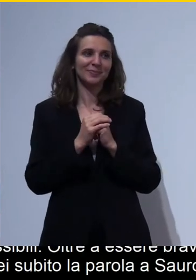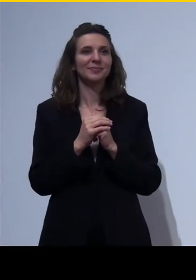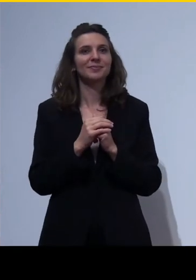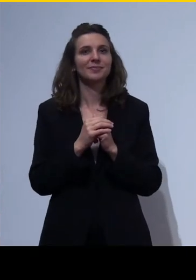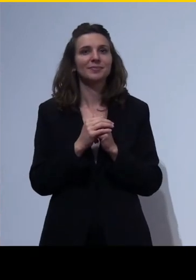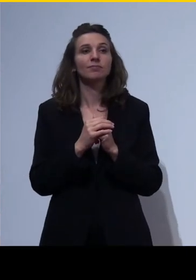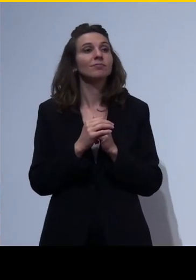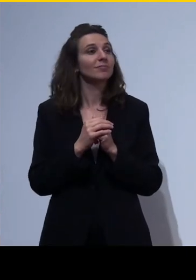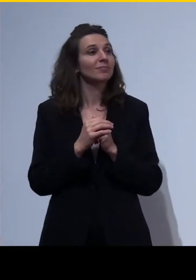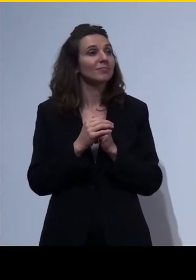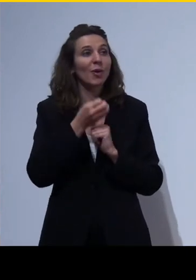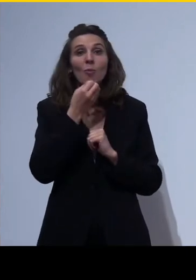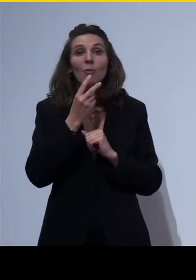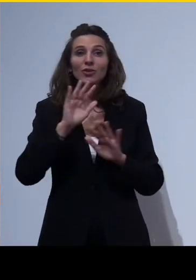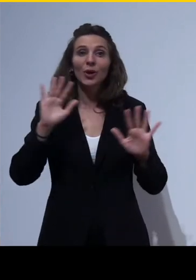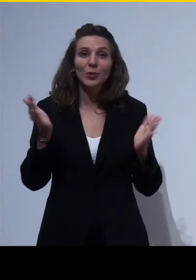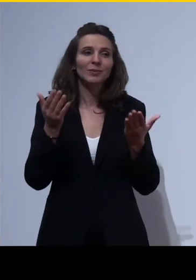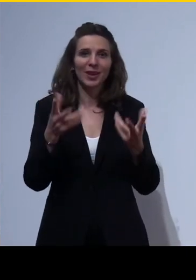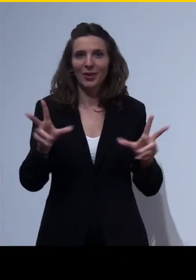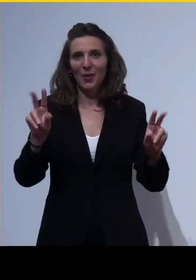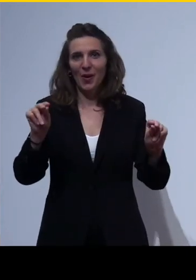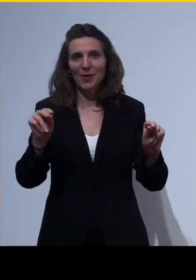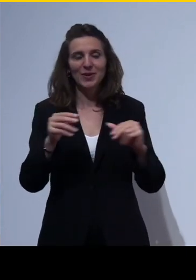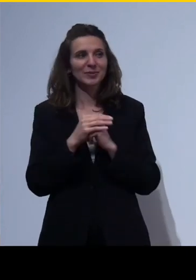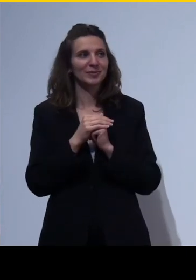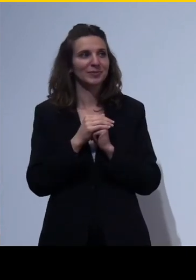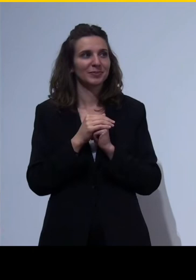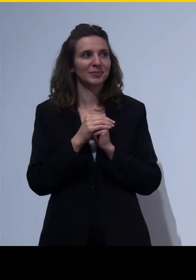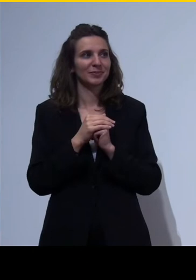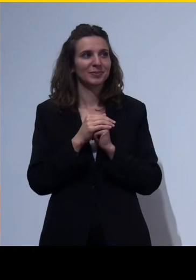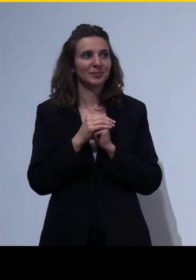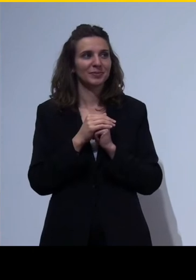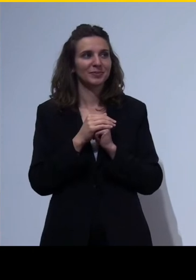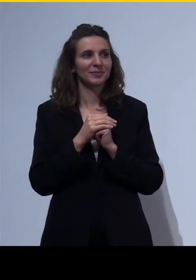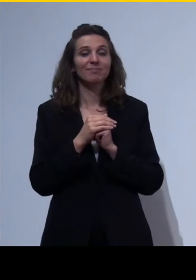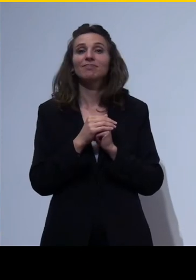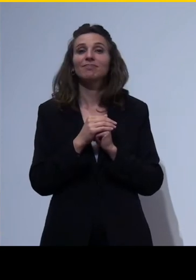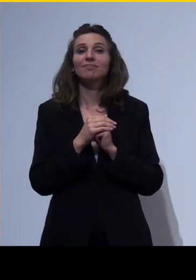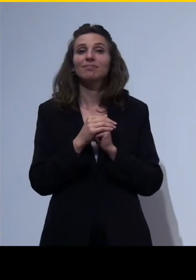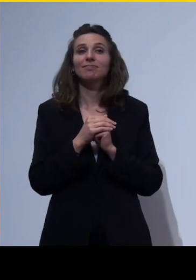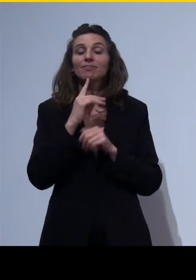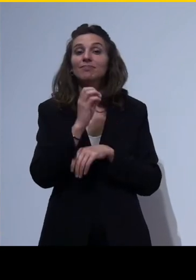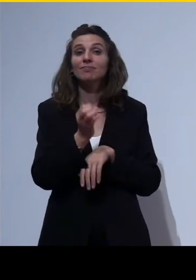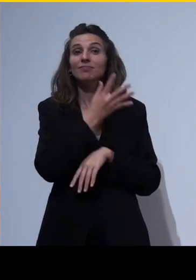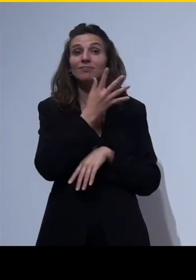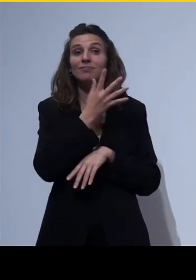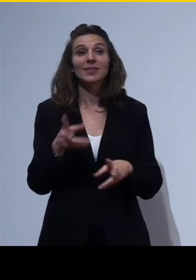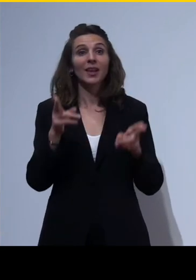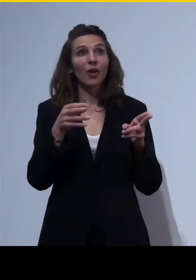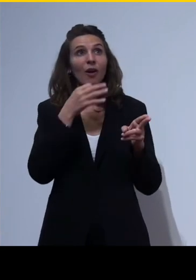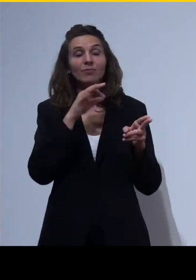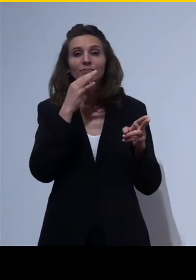buon pomeriggio a tutti di nuovo. Allora, questa presentazione, questa sessione è nata